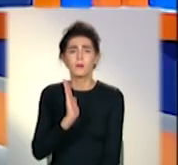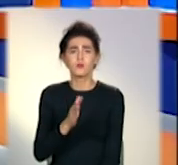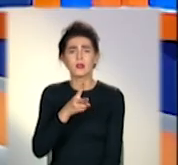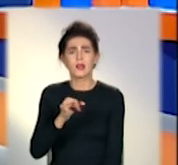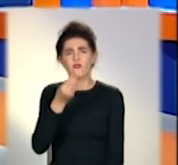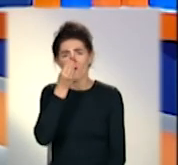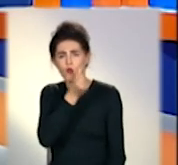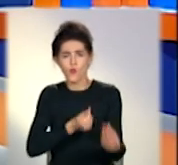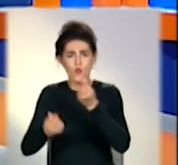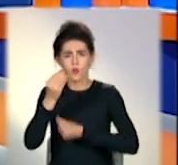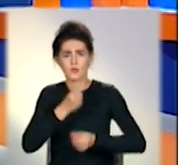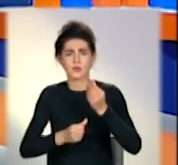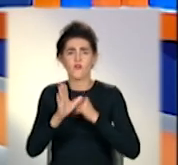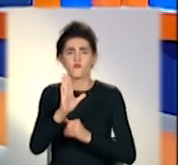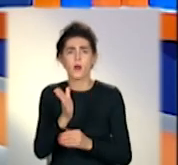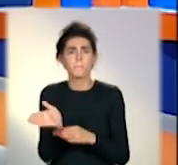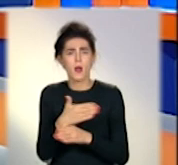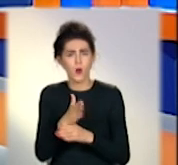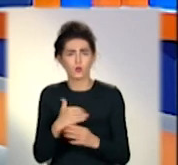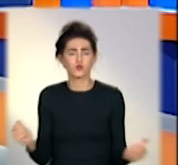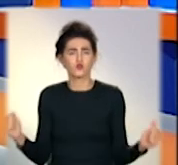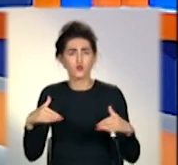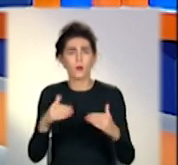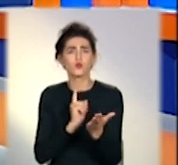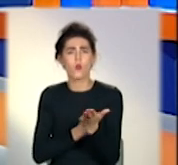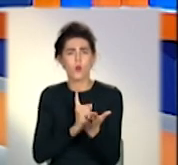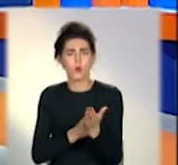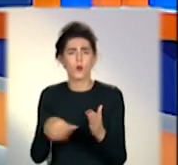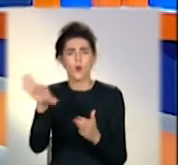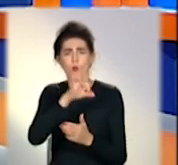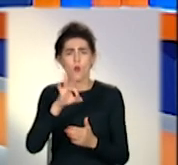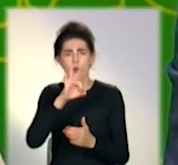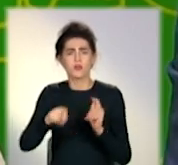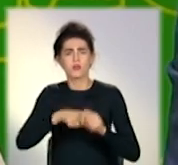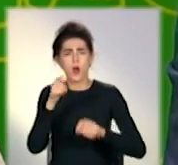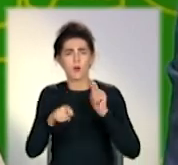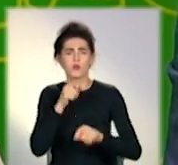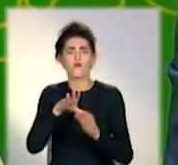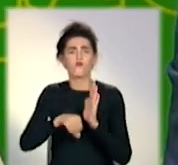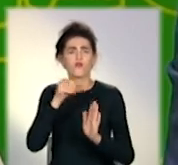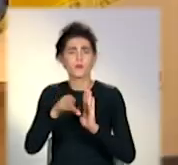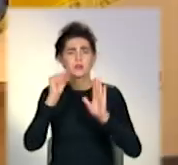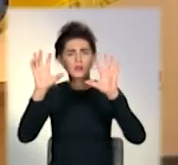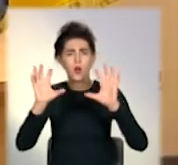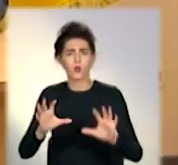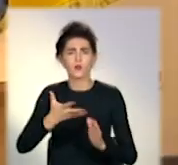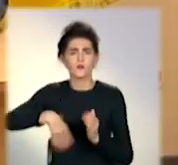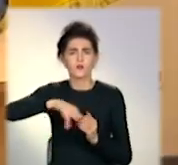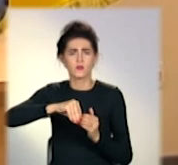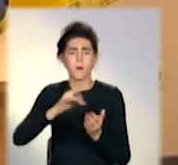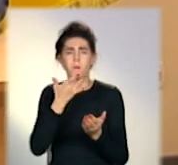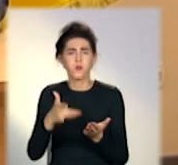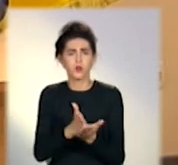фальсифікації? У Маріуполі зібрали докази спроб порушення виборчого законодавства представниками однієї з